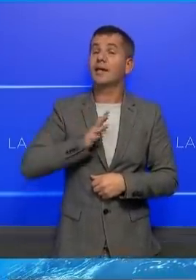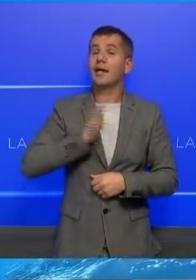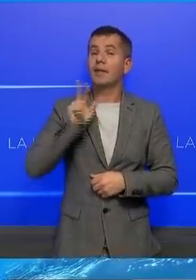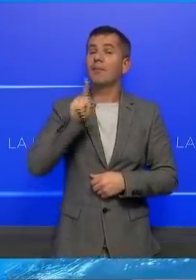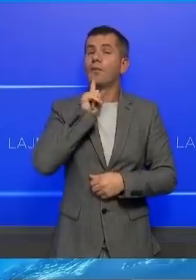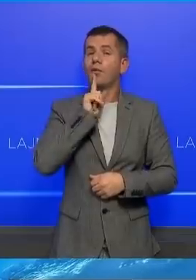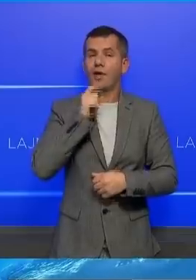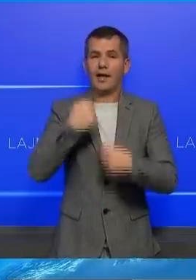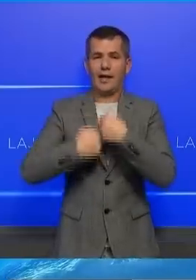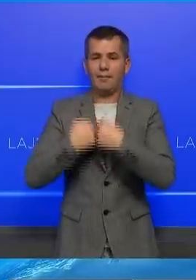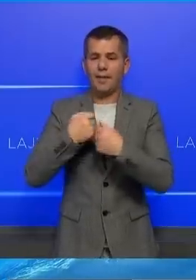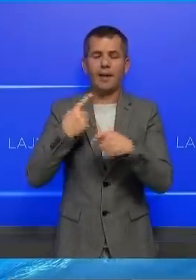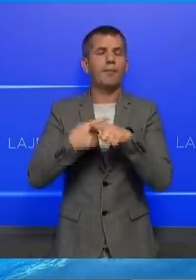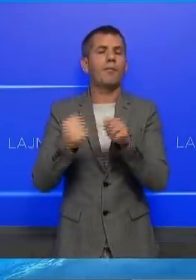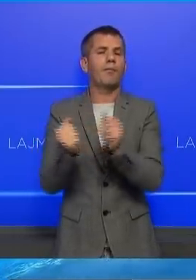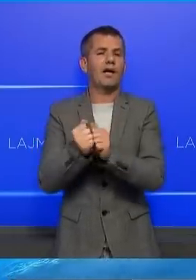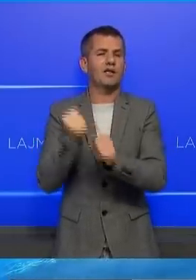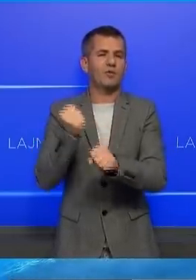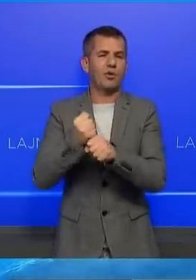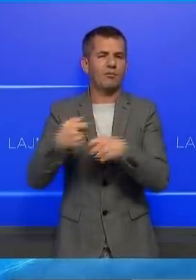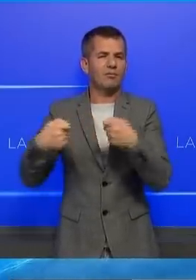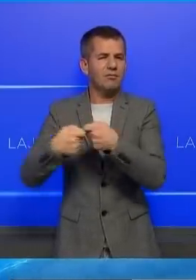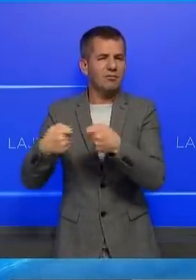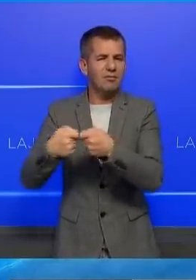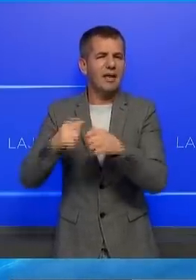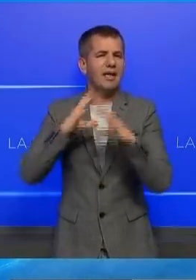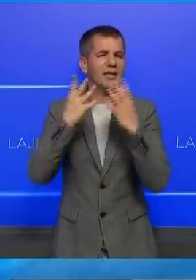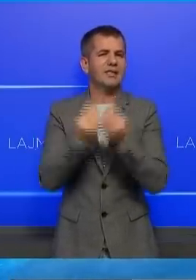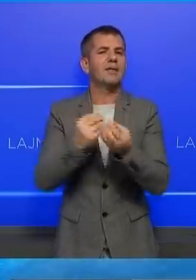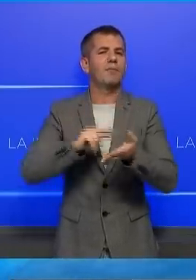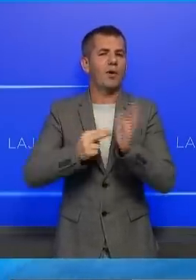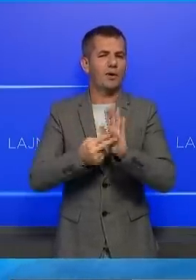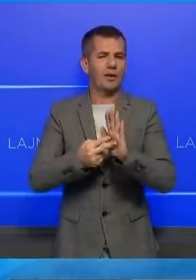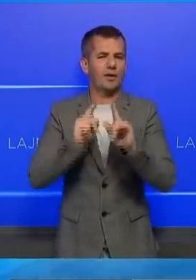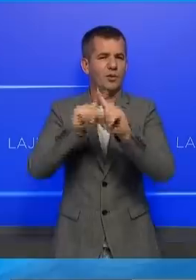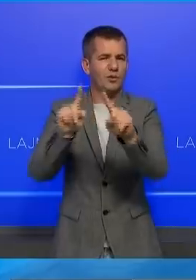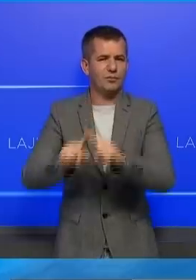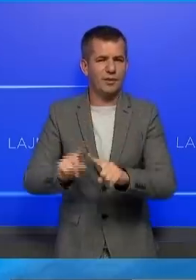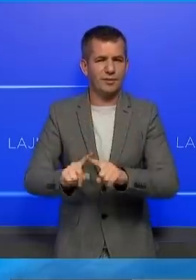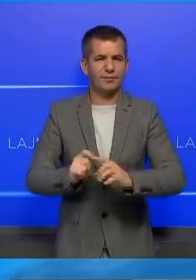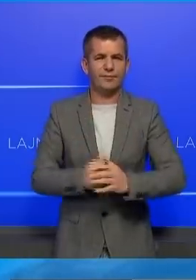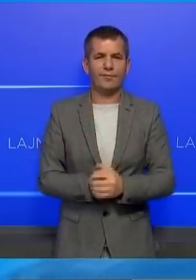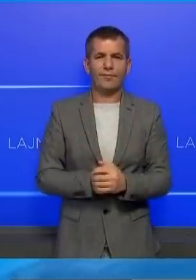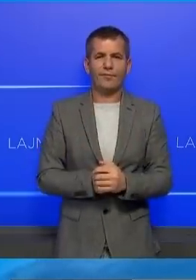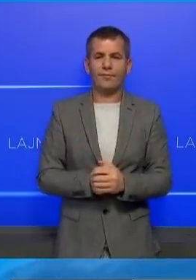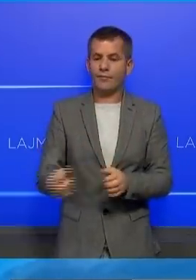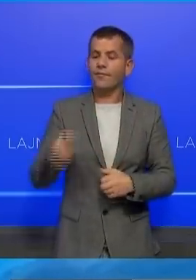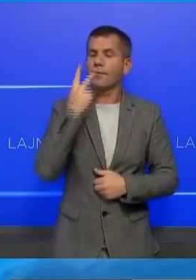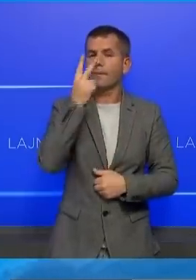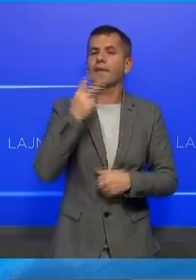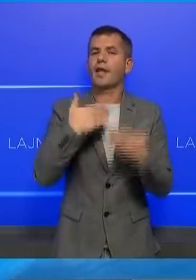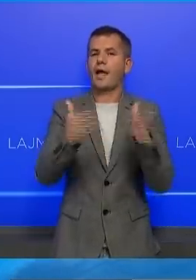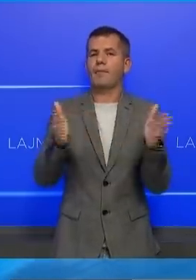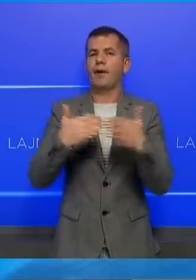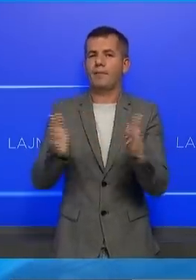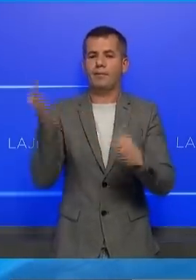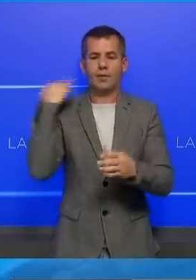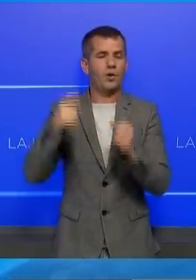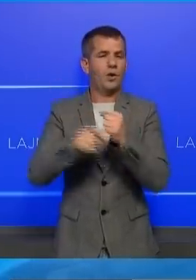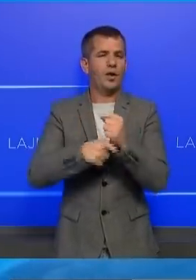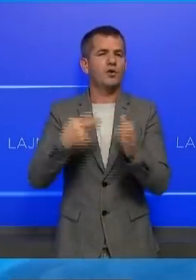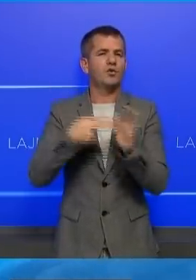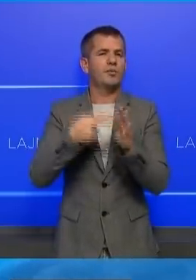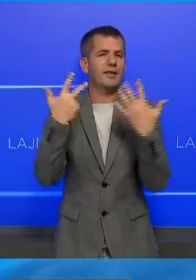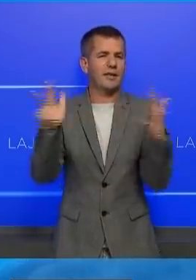kriminelet dhe bashpunimi i tyri me politikante të gjithan gjyrave dhe përkatsive. Dhe kjo ka ndodhur publikesh në korekt vitë 2018.